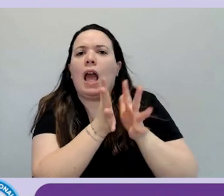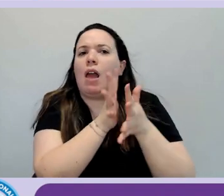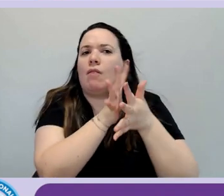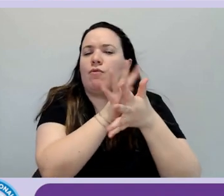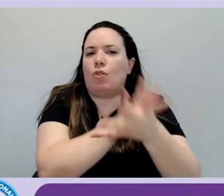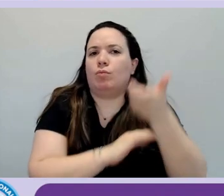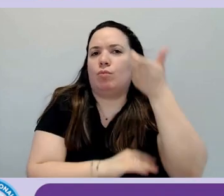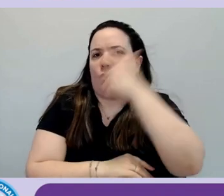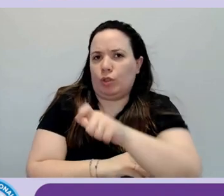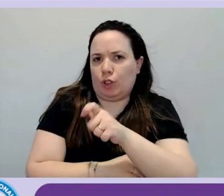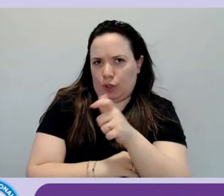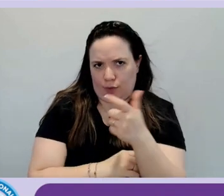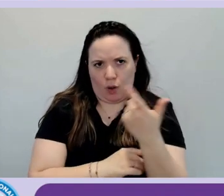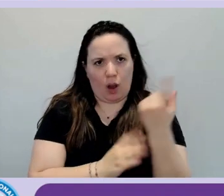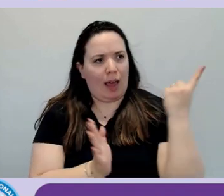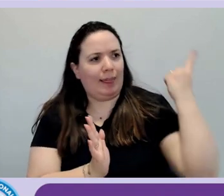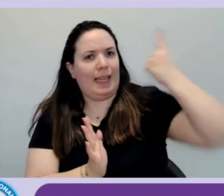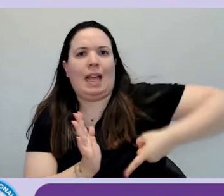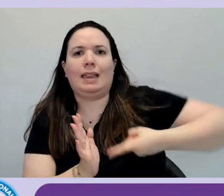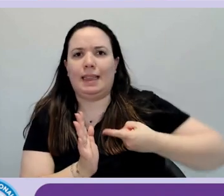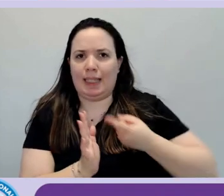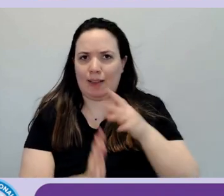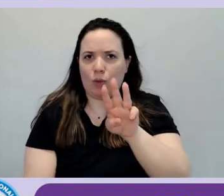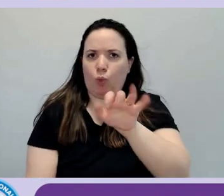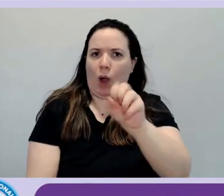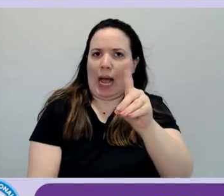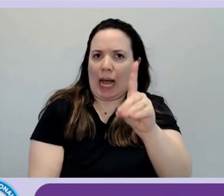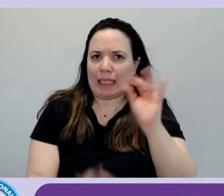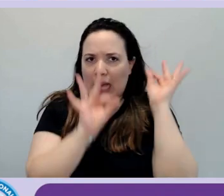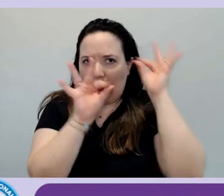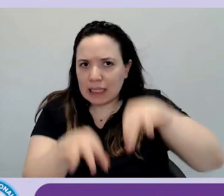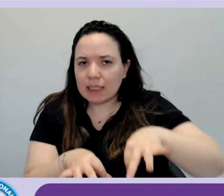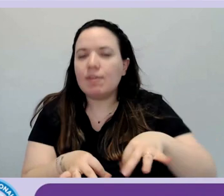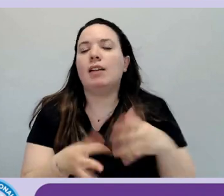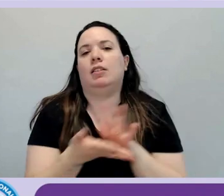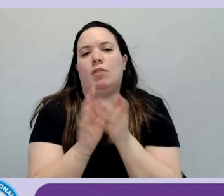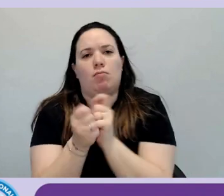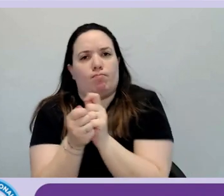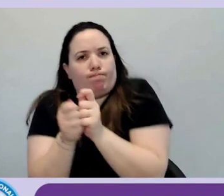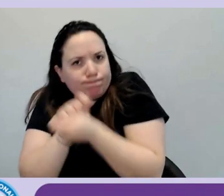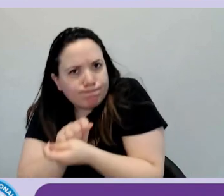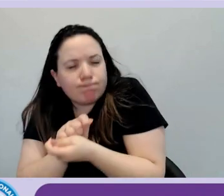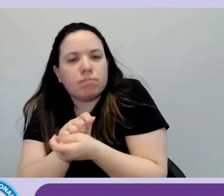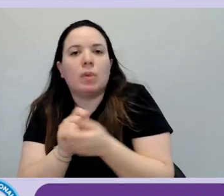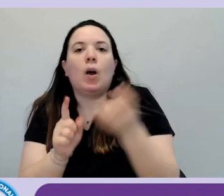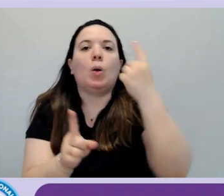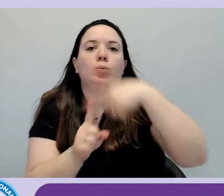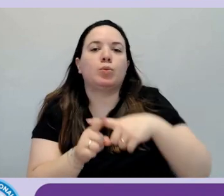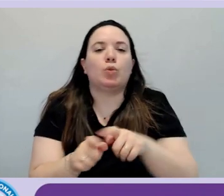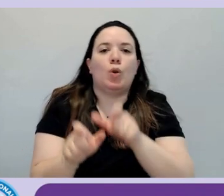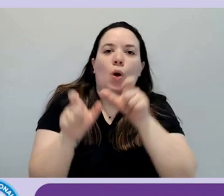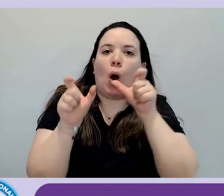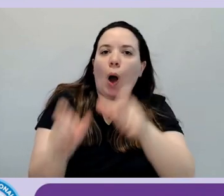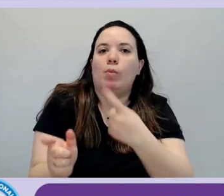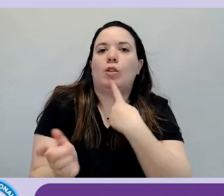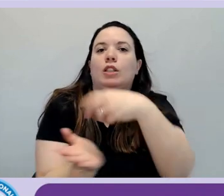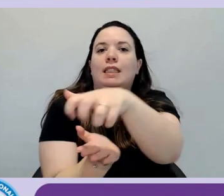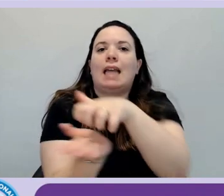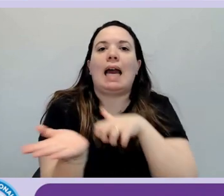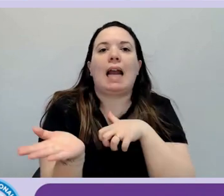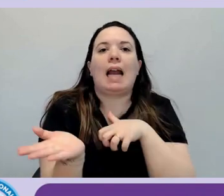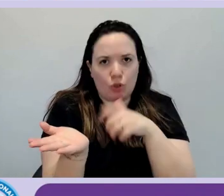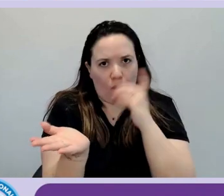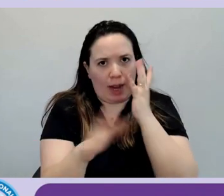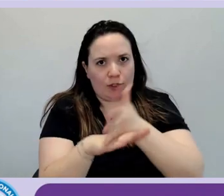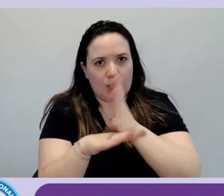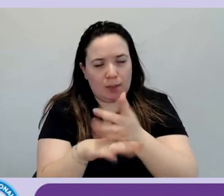Accessibility Directive perché è stata modificata anche in quell'ambito inserendo l'obbligo della dichiarazione di accessibilità e del meccanismo